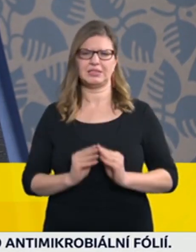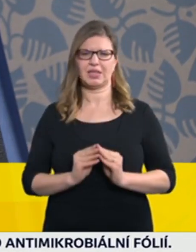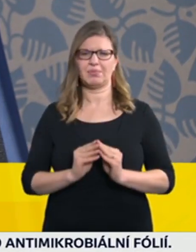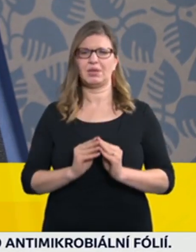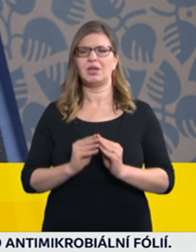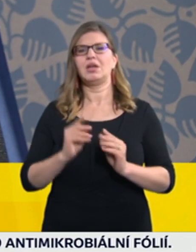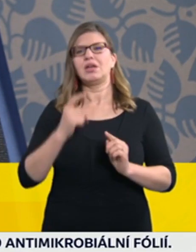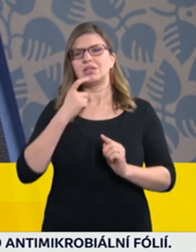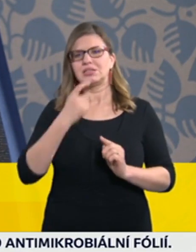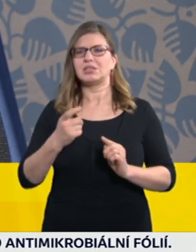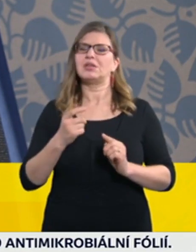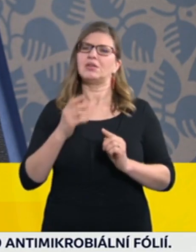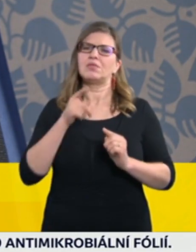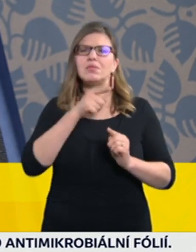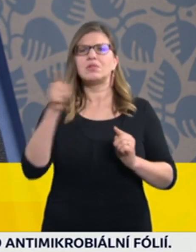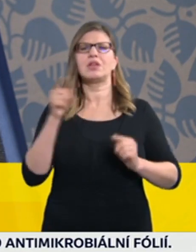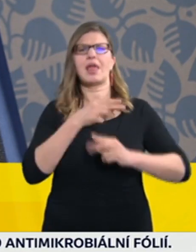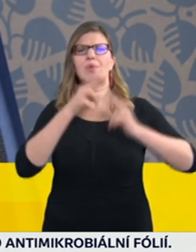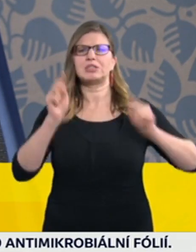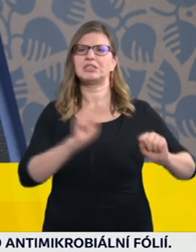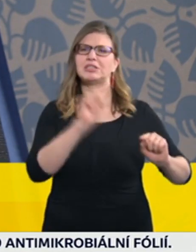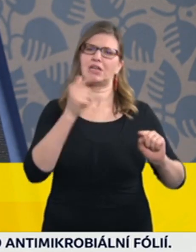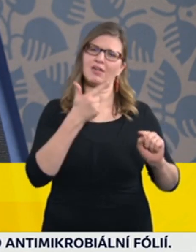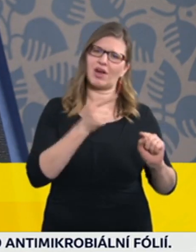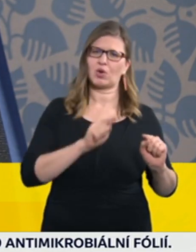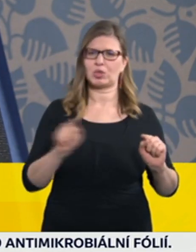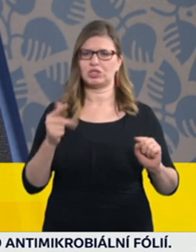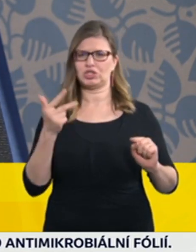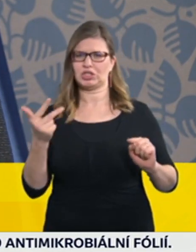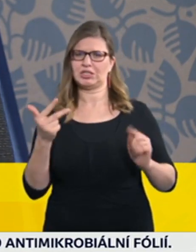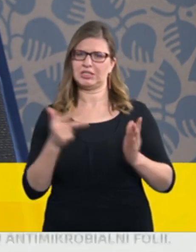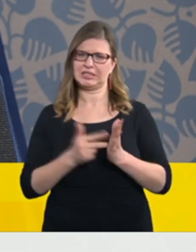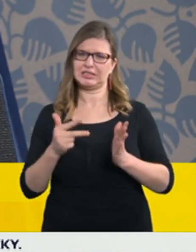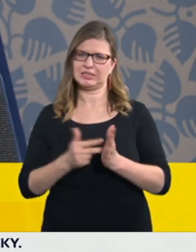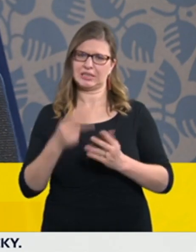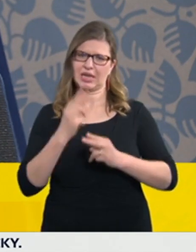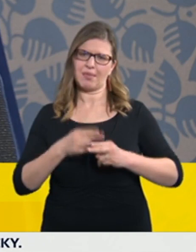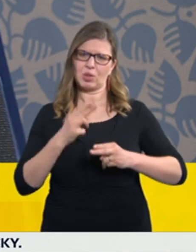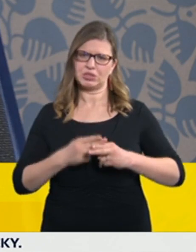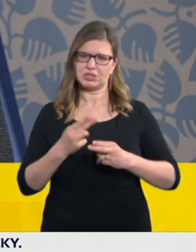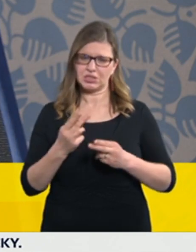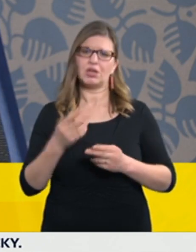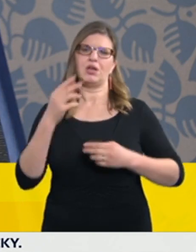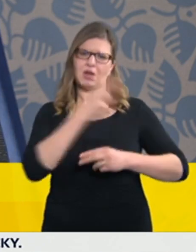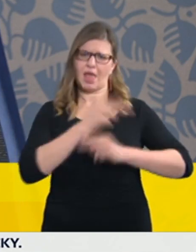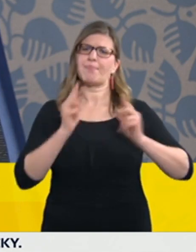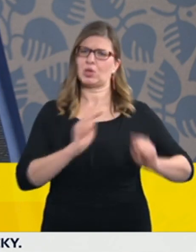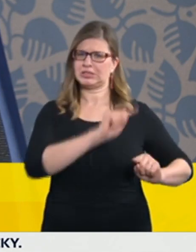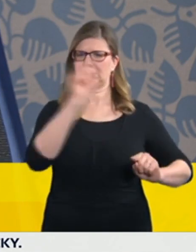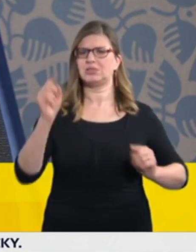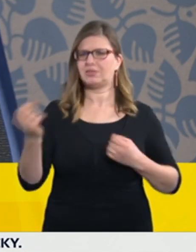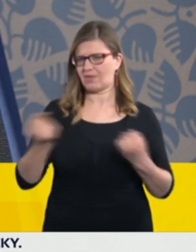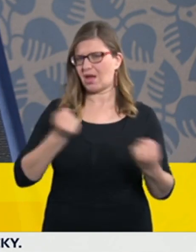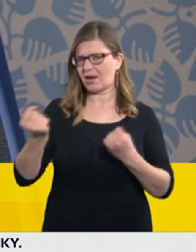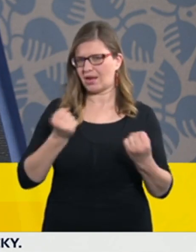tisíc hospitalizovaných, který je schopný dlouhodobě absorbovat a během něj i poskytovat jinou než covidovou péči